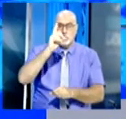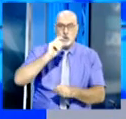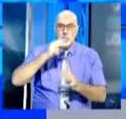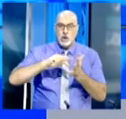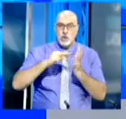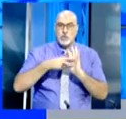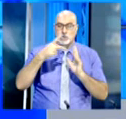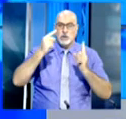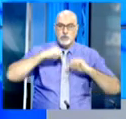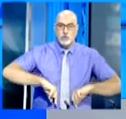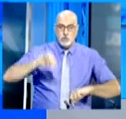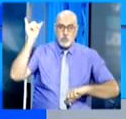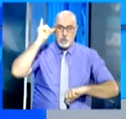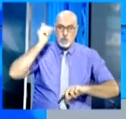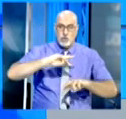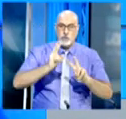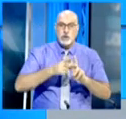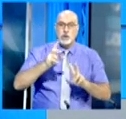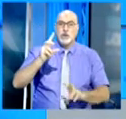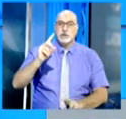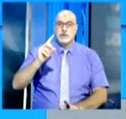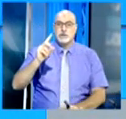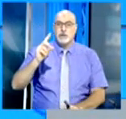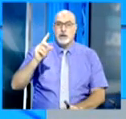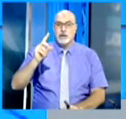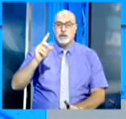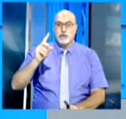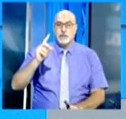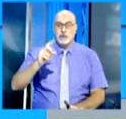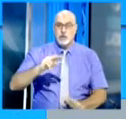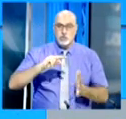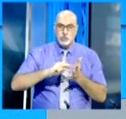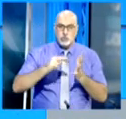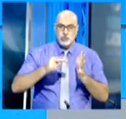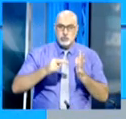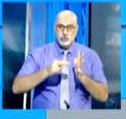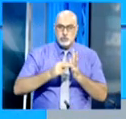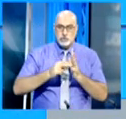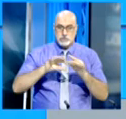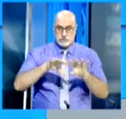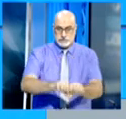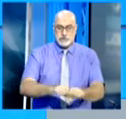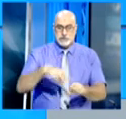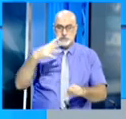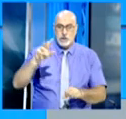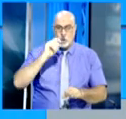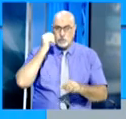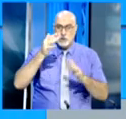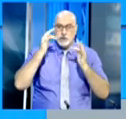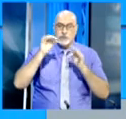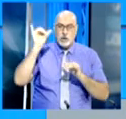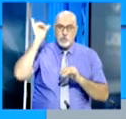الاحتلال المغربي في مدينة الداخل المحتلة من خلال مشاريع اقتصادية لمستثمرين مغاربة ودول